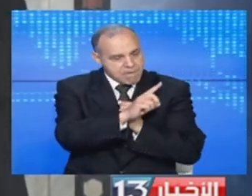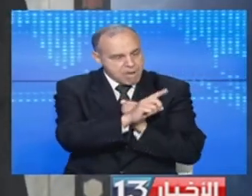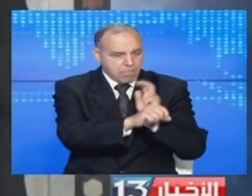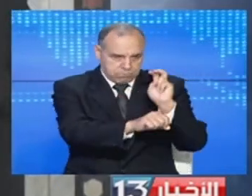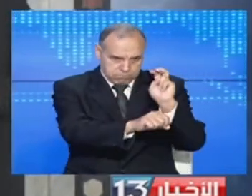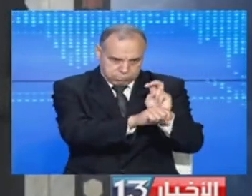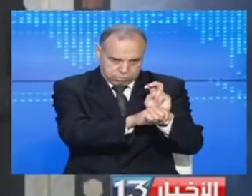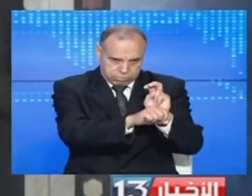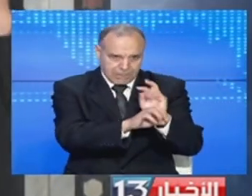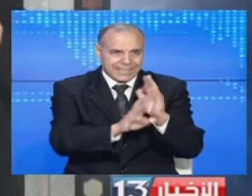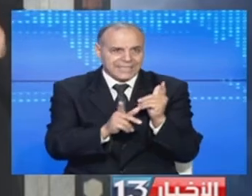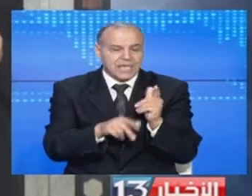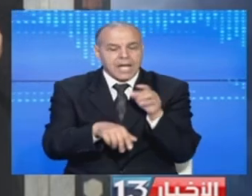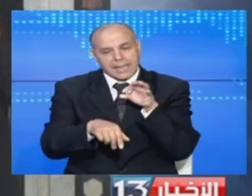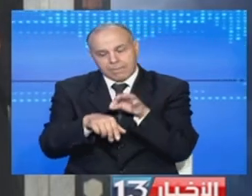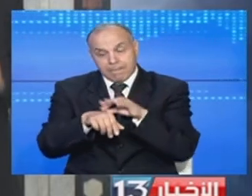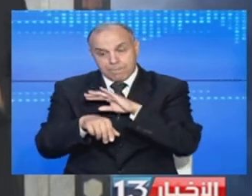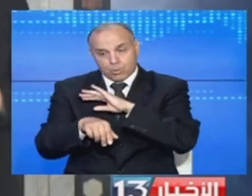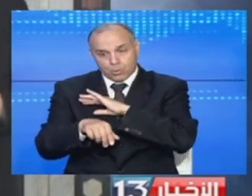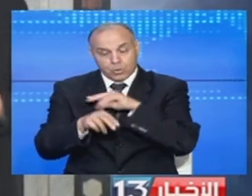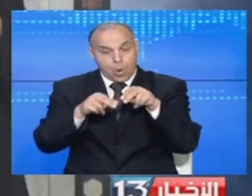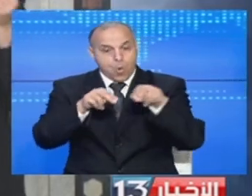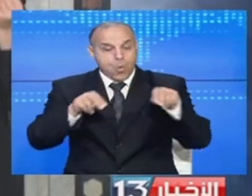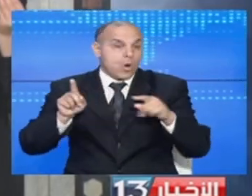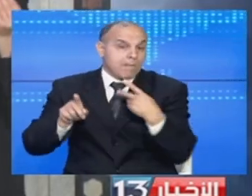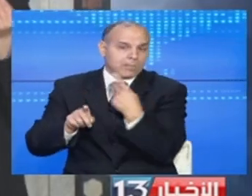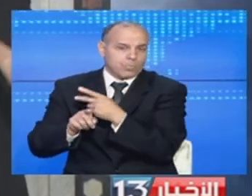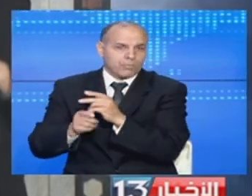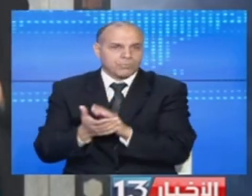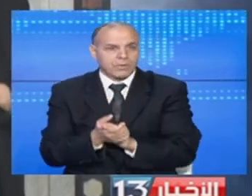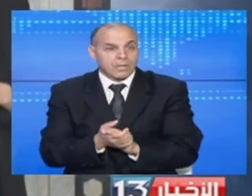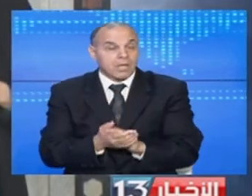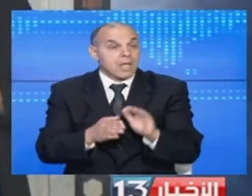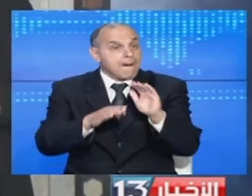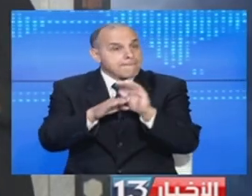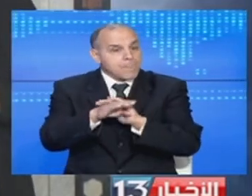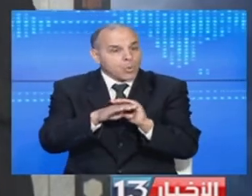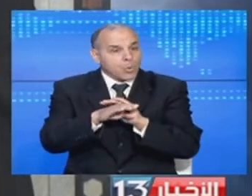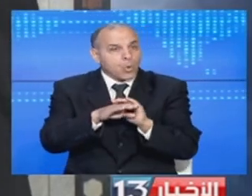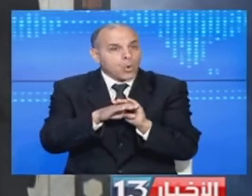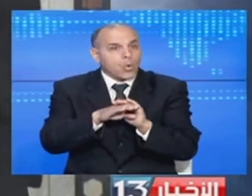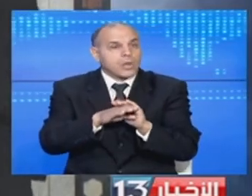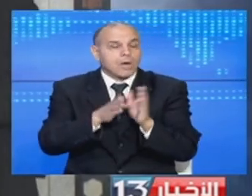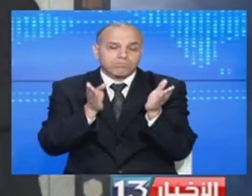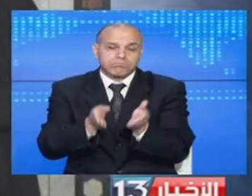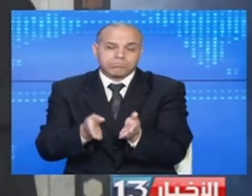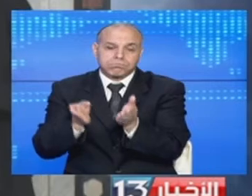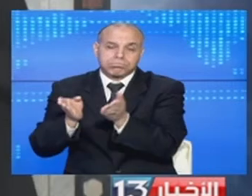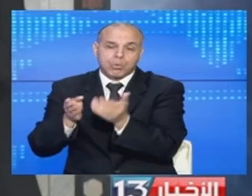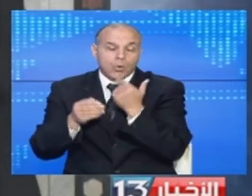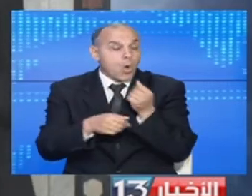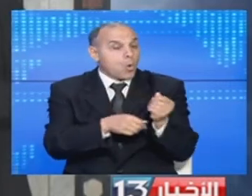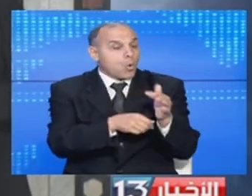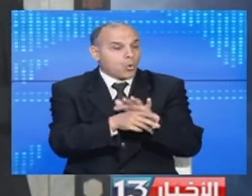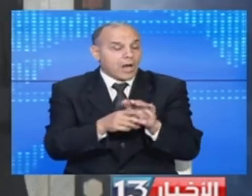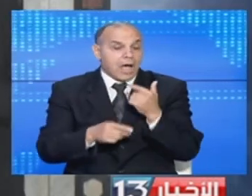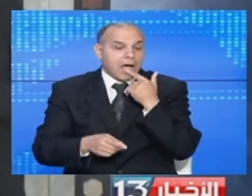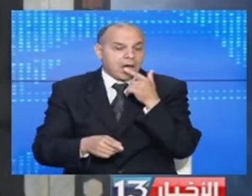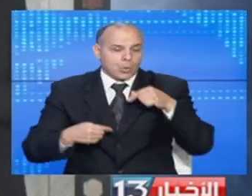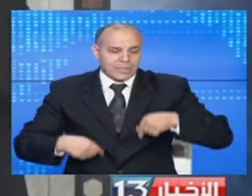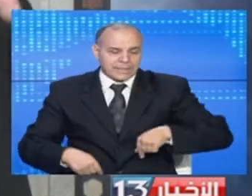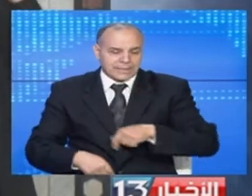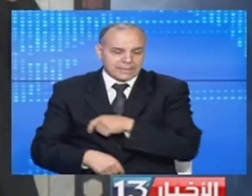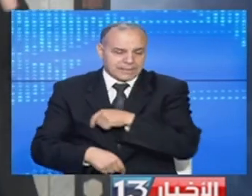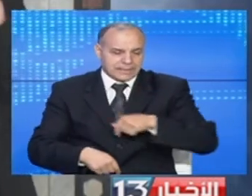نحطوه على ذمة الاطباء في الخطوط الاولى وفيما يتعلق بوضع المستشفيات في علاقة بكورونا افاد وزير